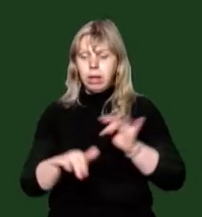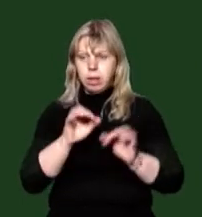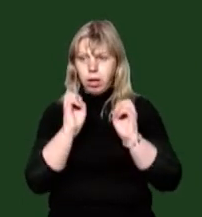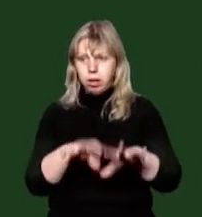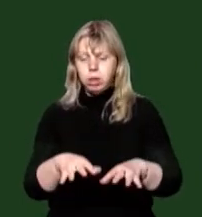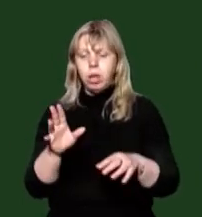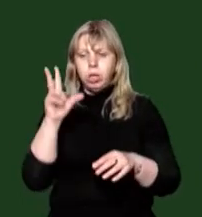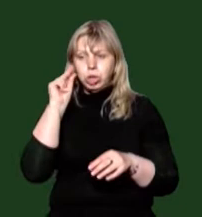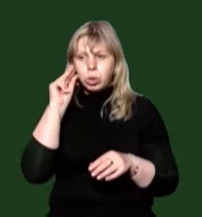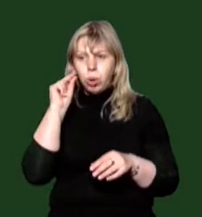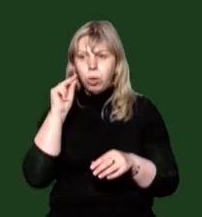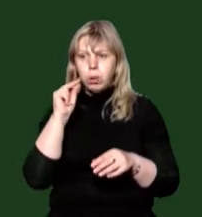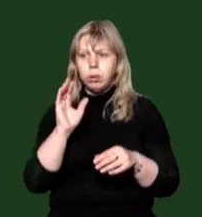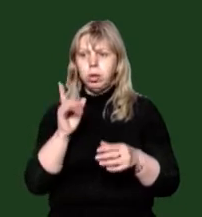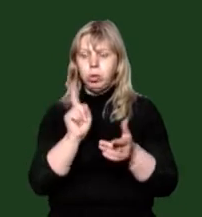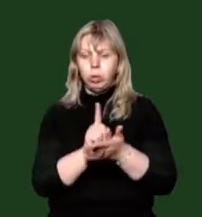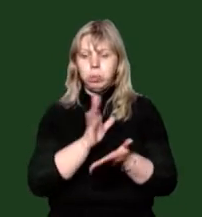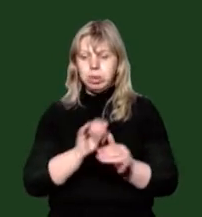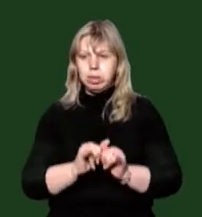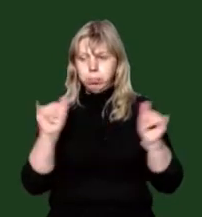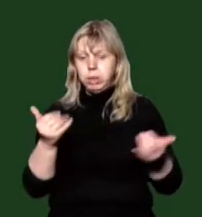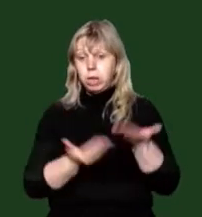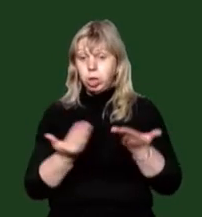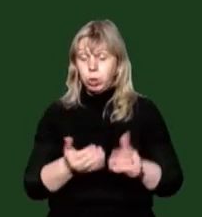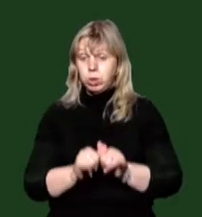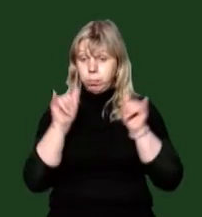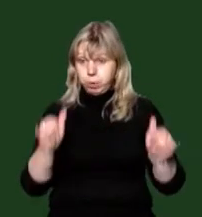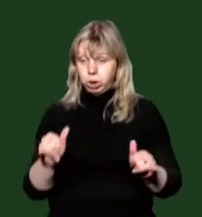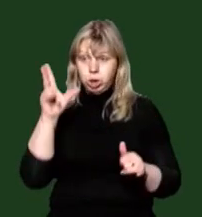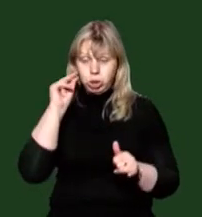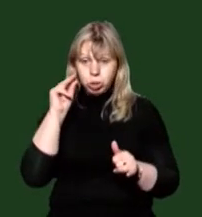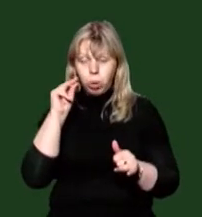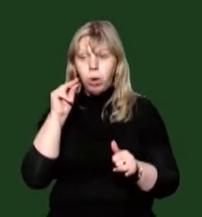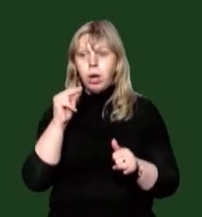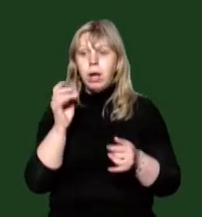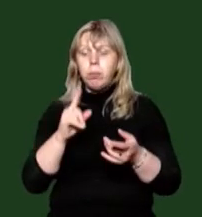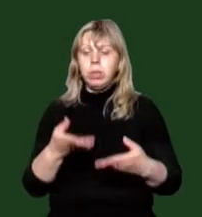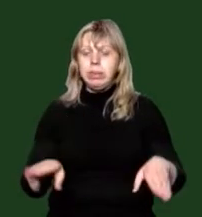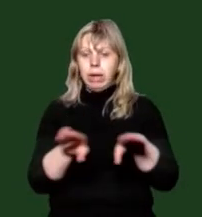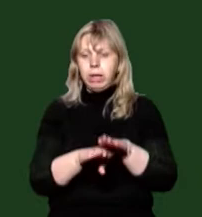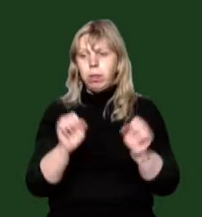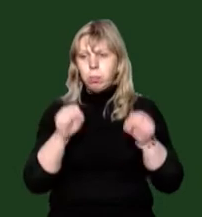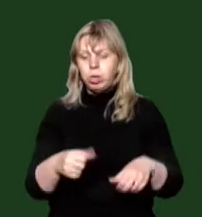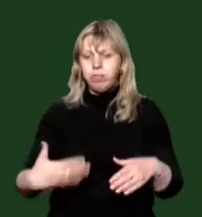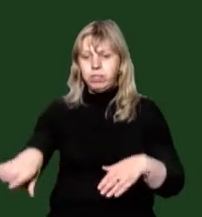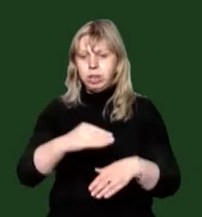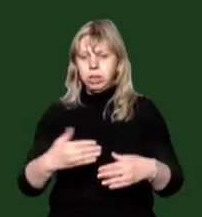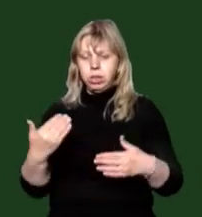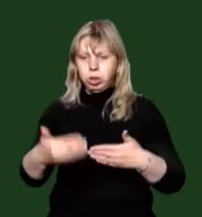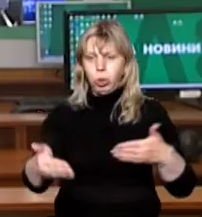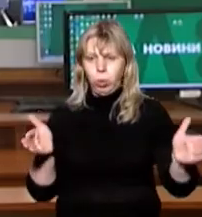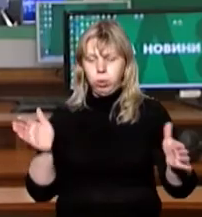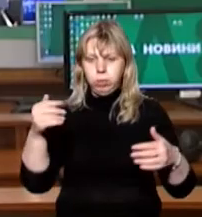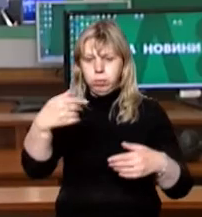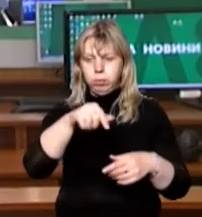число ще мало би збільшитися. Якщо збільшиться число, то закриємо, можливо, з усіх сторон село.